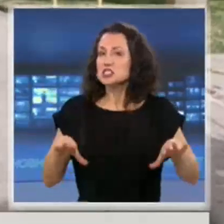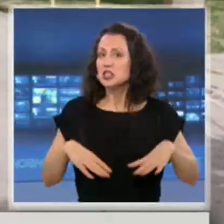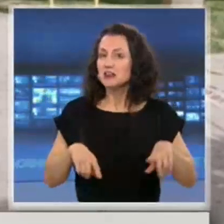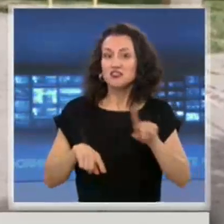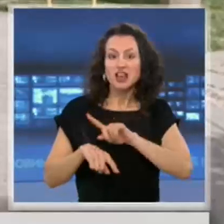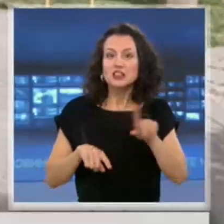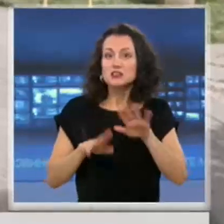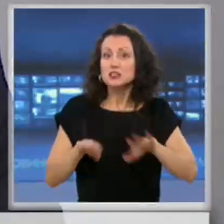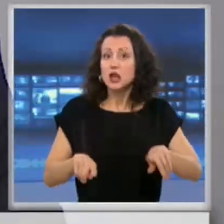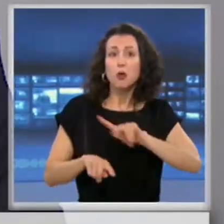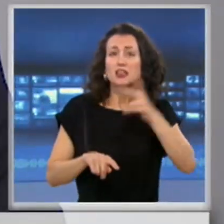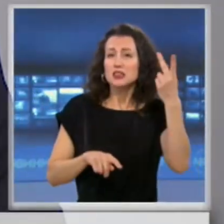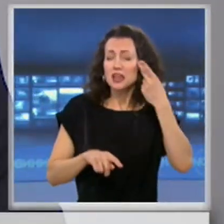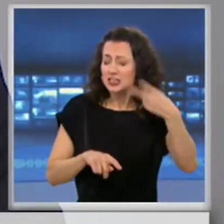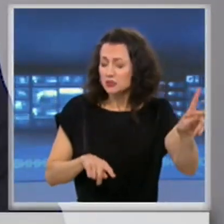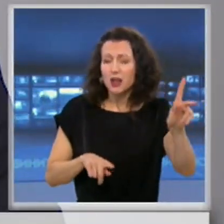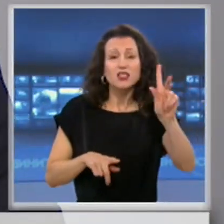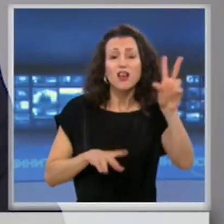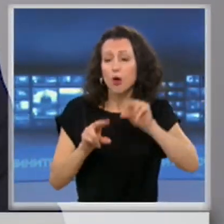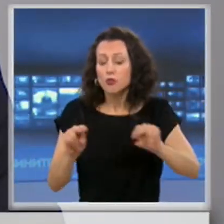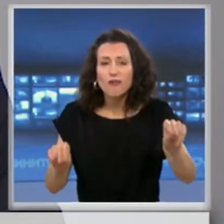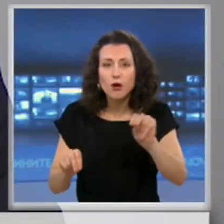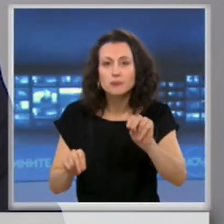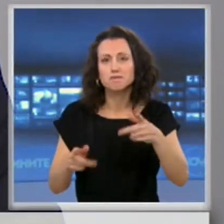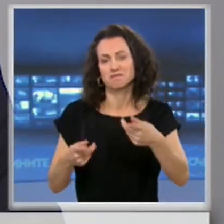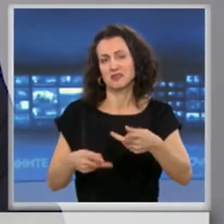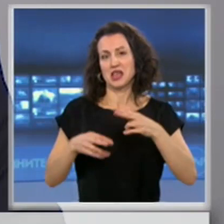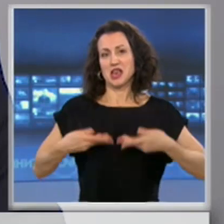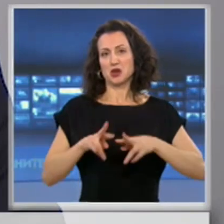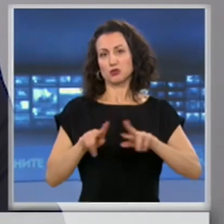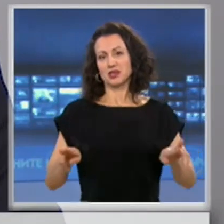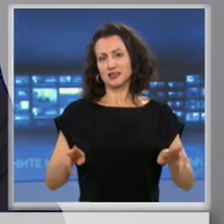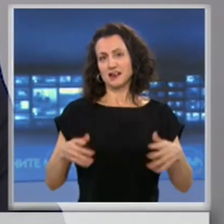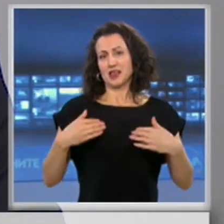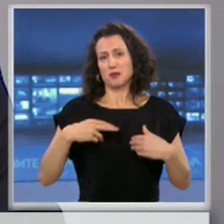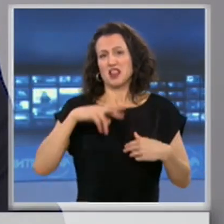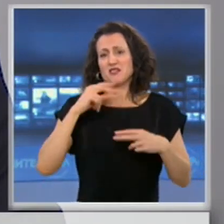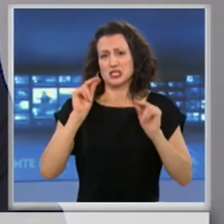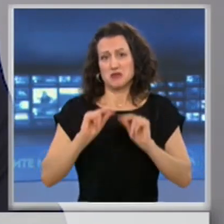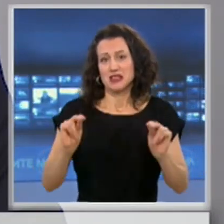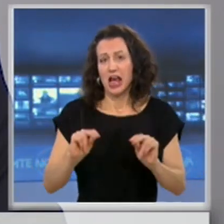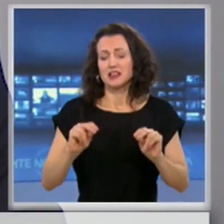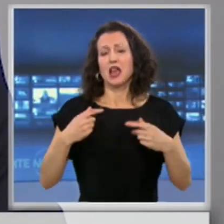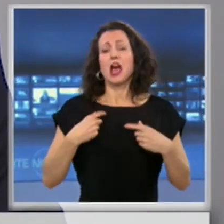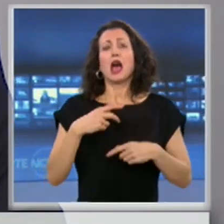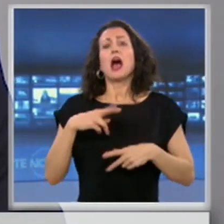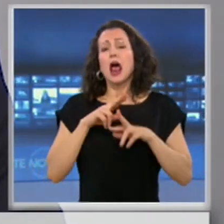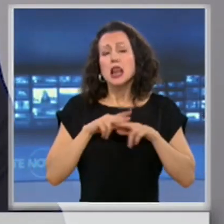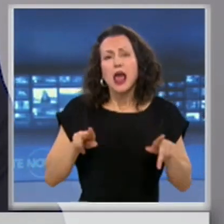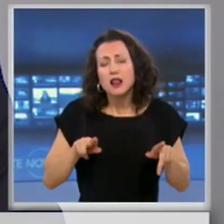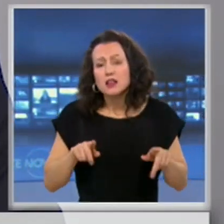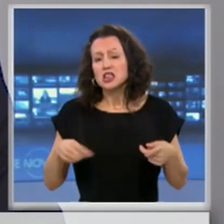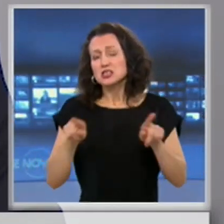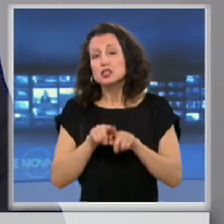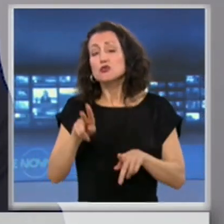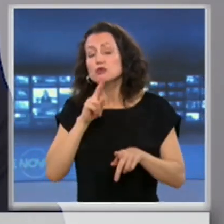разбират какво им се казва. И родителите, чрез своето домашно възпитание, и лелките, и учителките вътре в